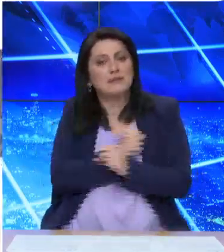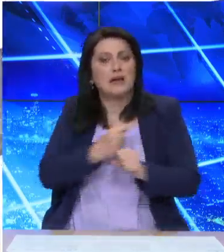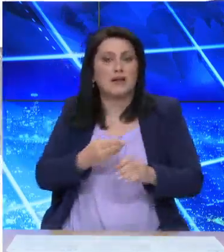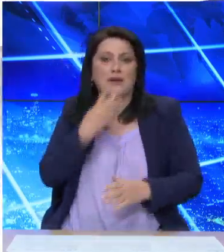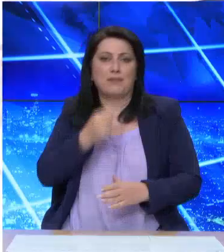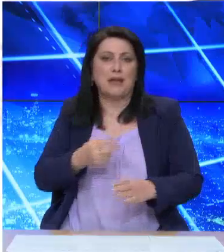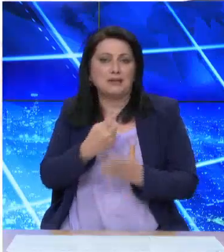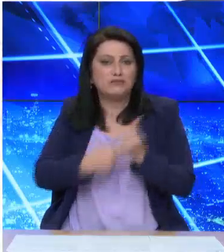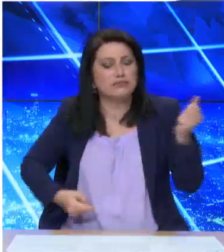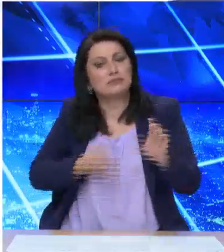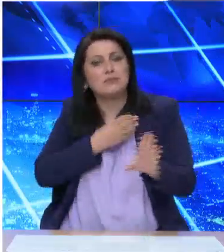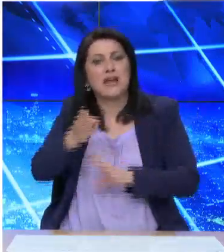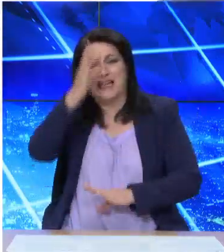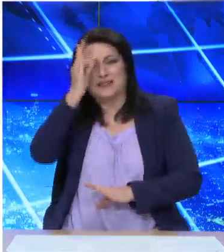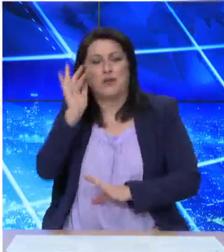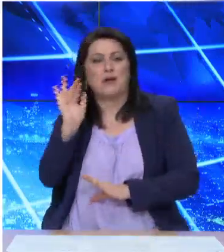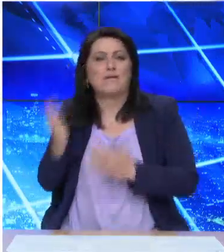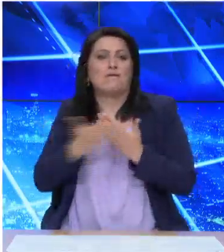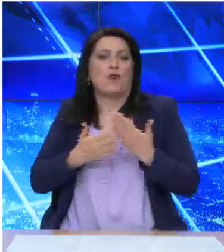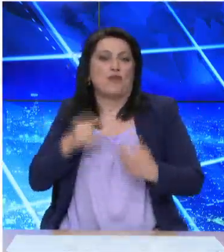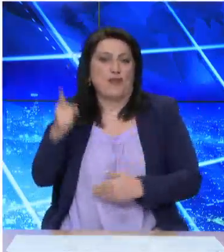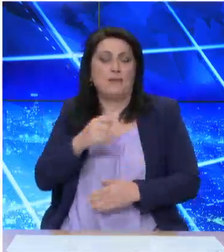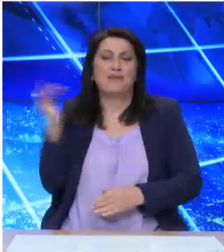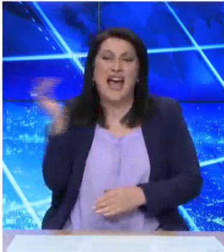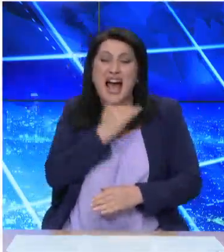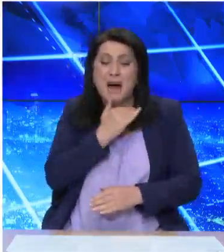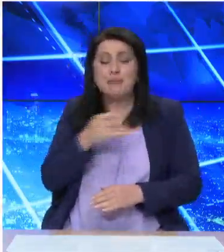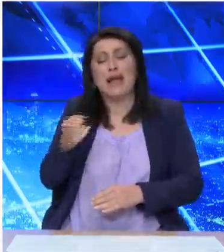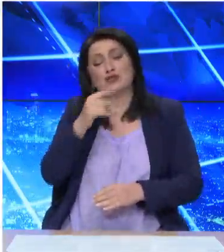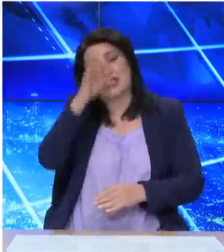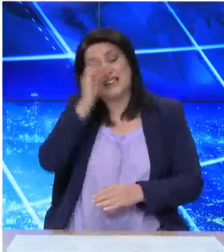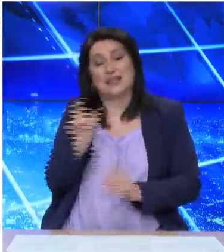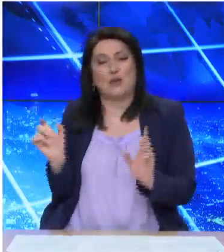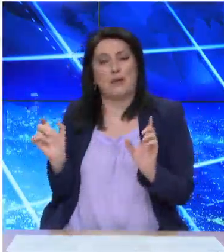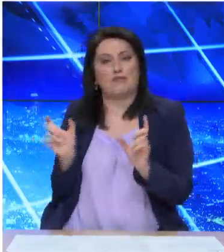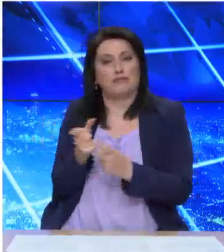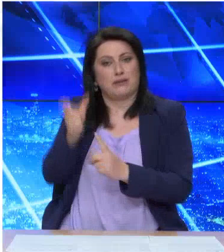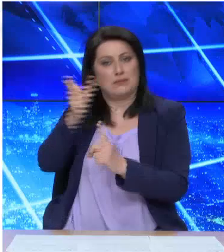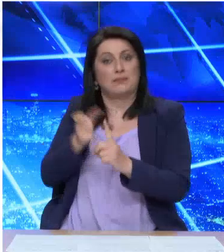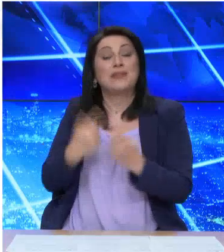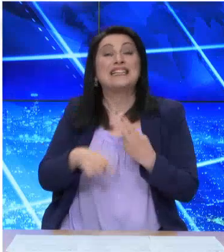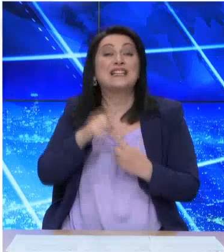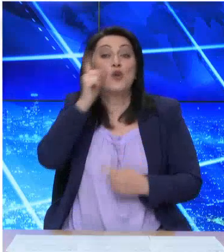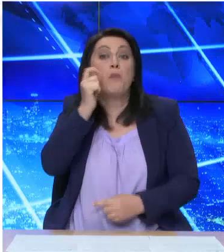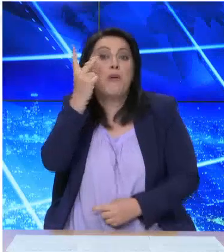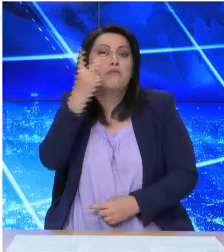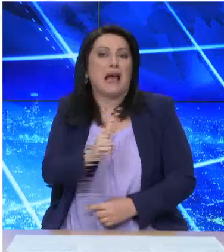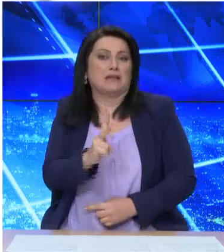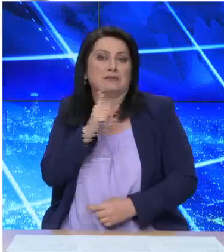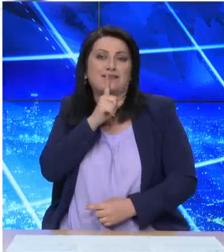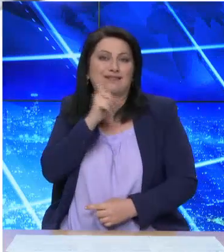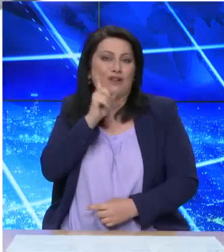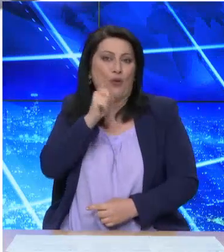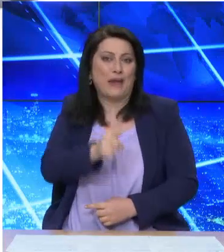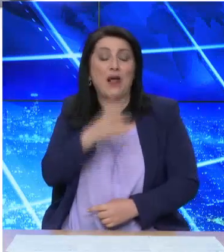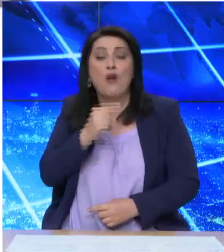Οι υπηρεσίες ιστορικών υποθέσεων συνέλαβε αμέσως τον βασανιστή της κοπέλας, αλλά και τον πατέρα της για βιασμό. Όπως αποκάλυψε 19